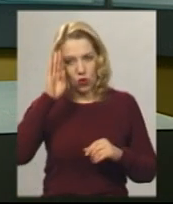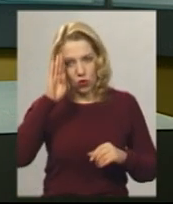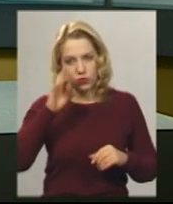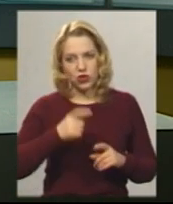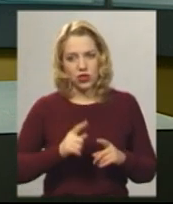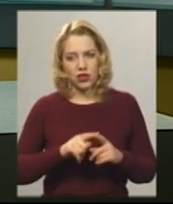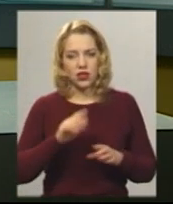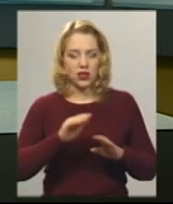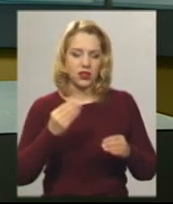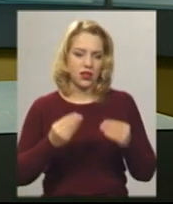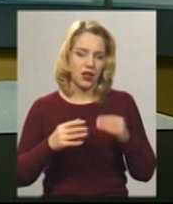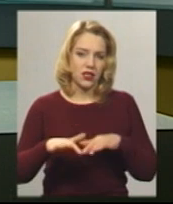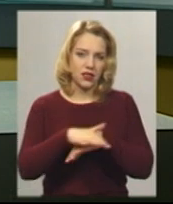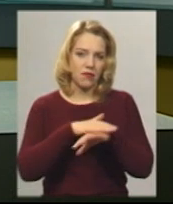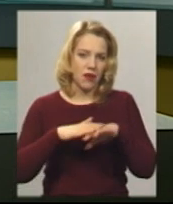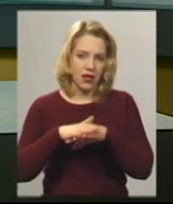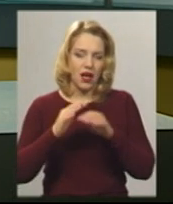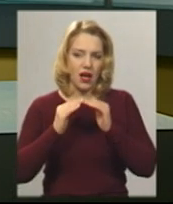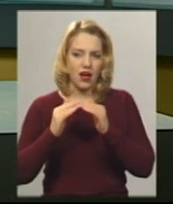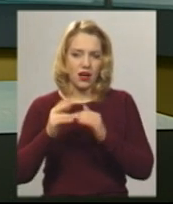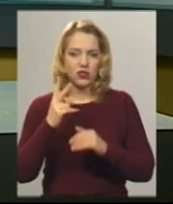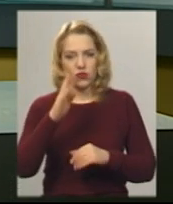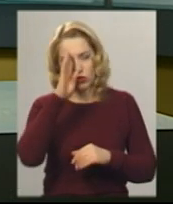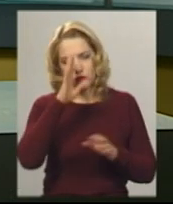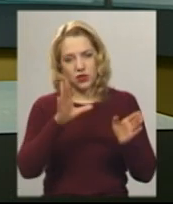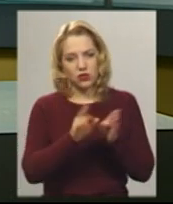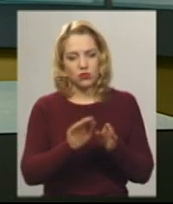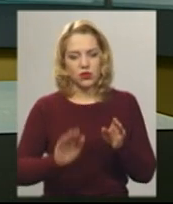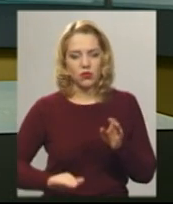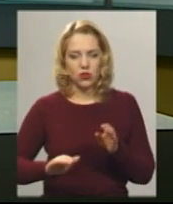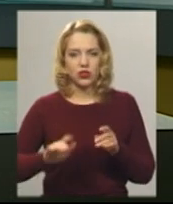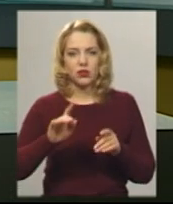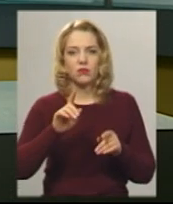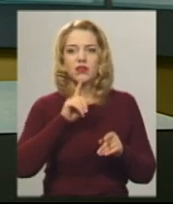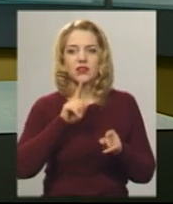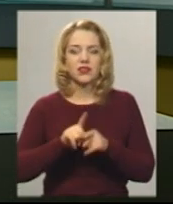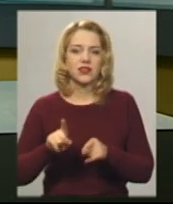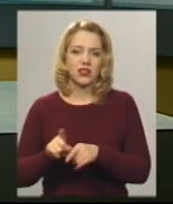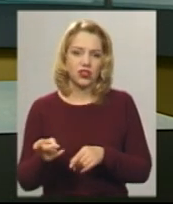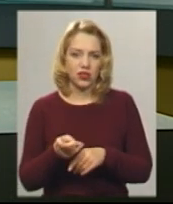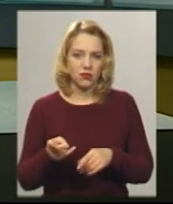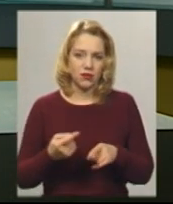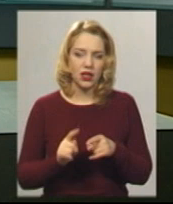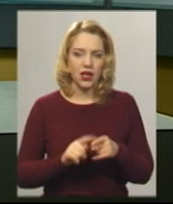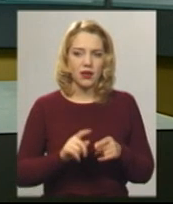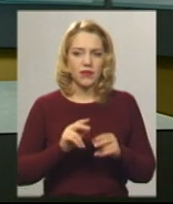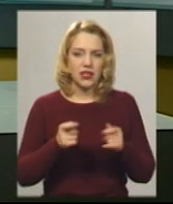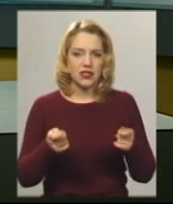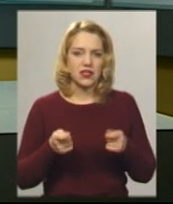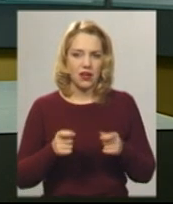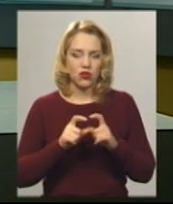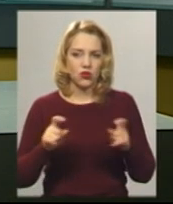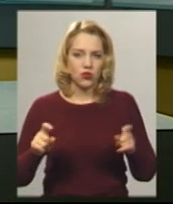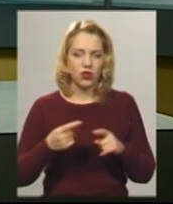гралися в гаражному масиві в чотирьох. Двоє хлопців разом із молодшими рідними сестричками. За словами зауча школи Наталії Кушлак,